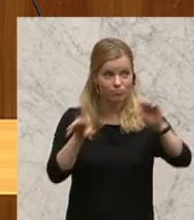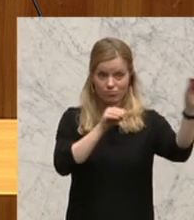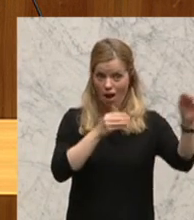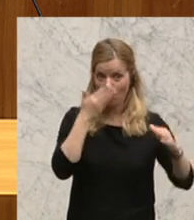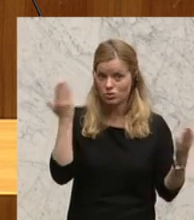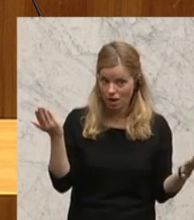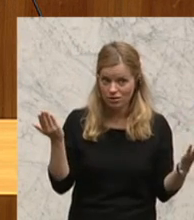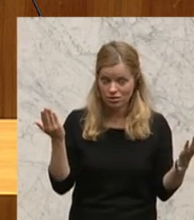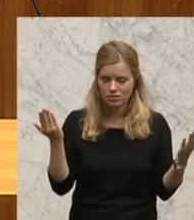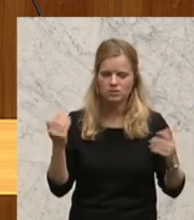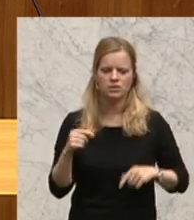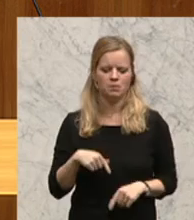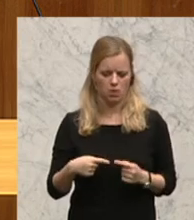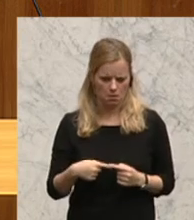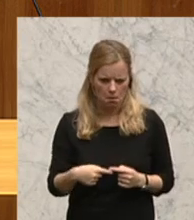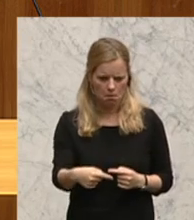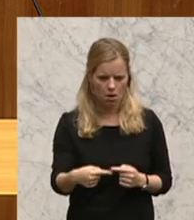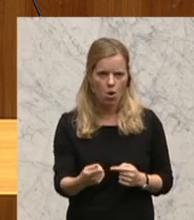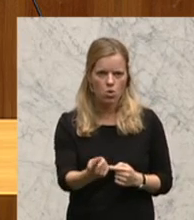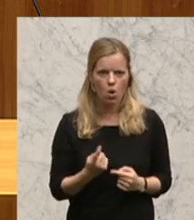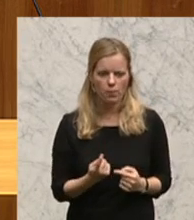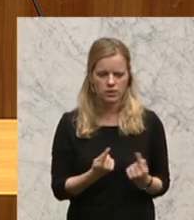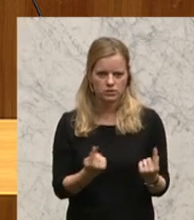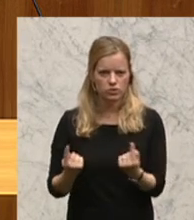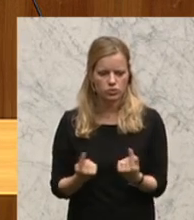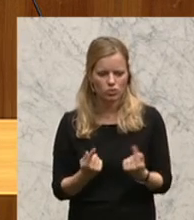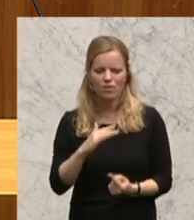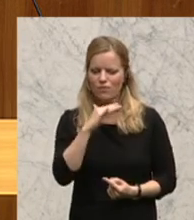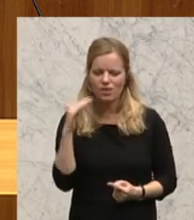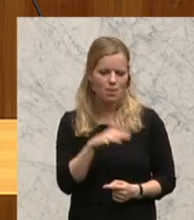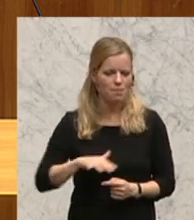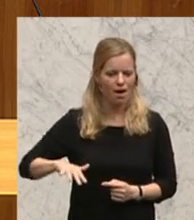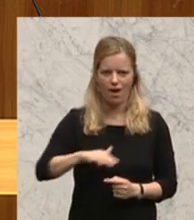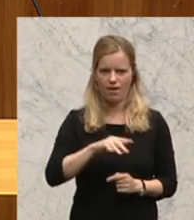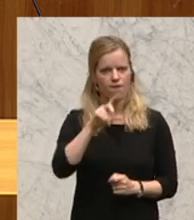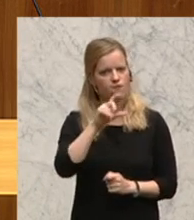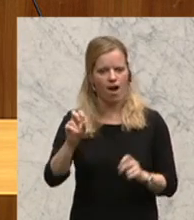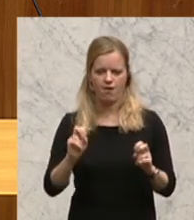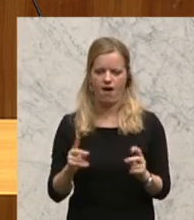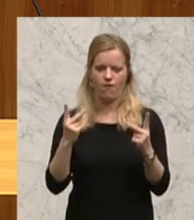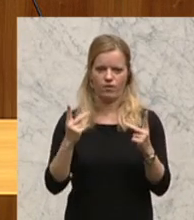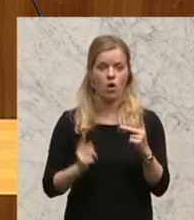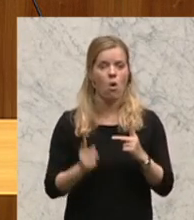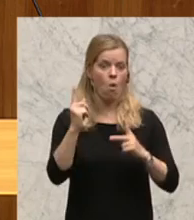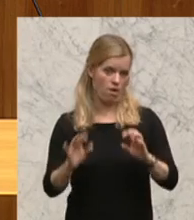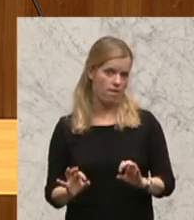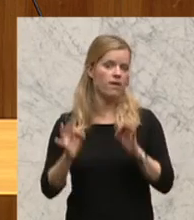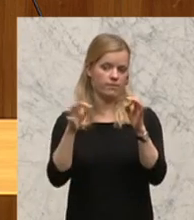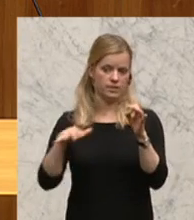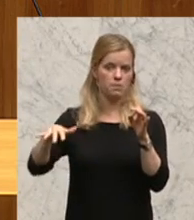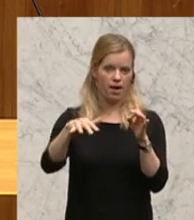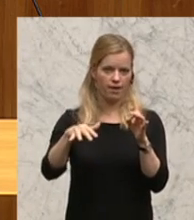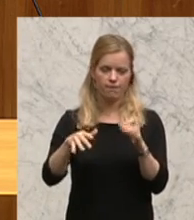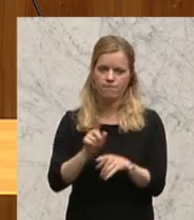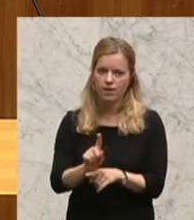Punkt kommen, wo wir einfach in vielen Branchen die Fachkräfte im hochqualifizierten Segment nicht mehr bestellen können. Darunter leiden